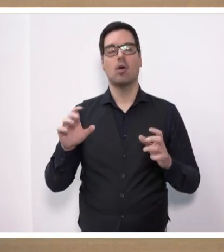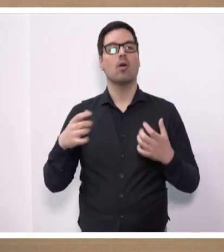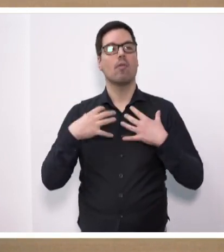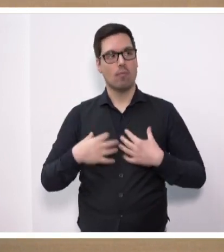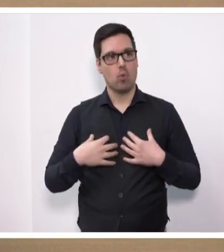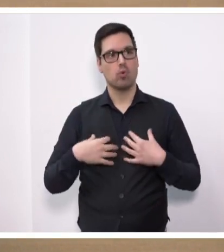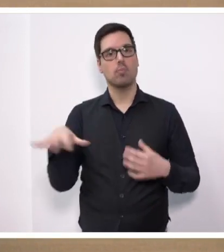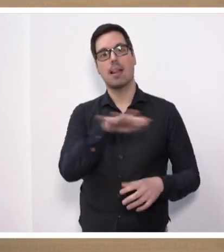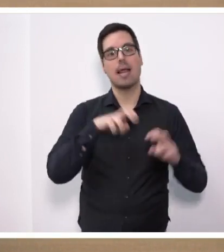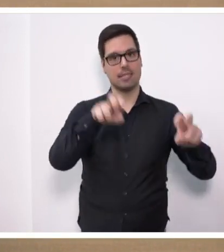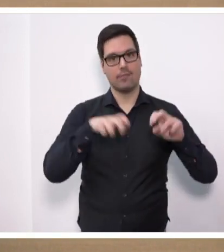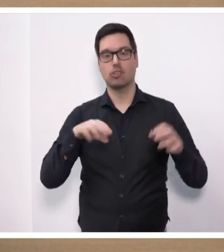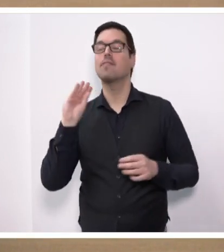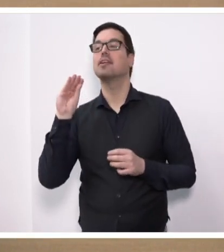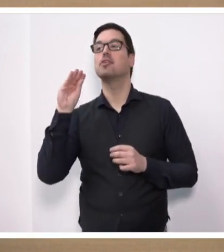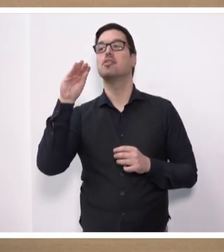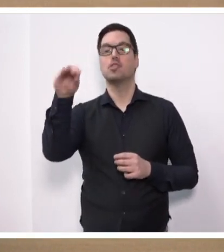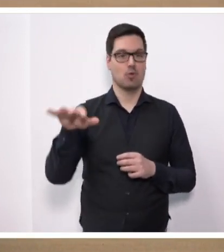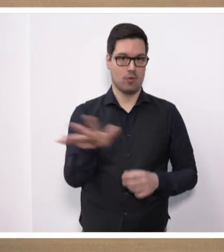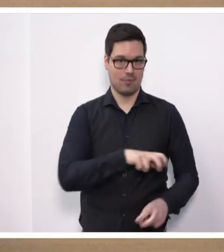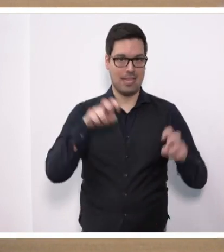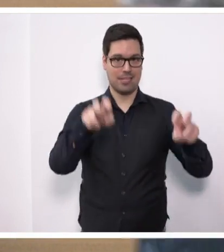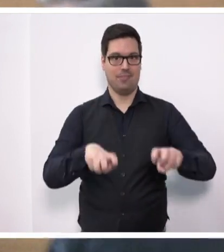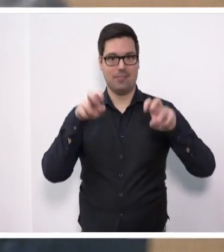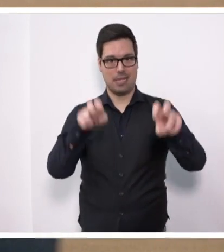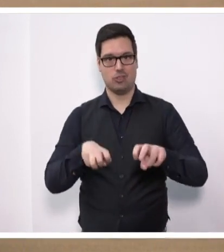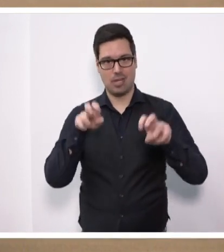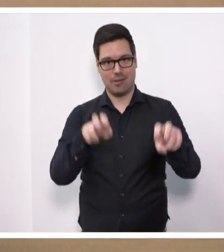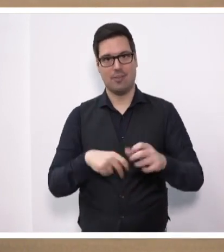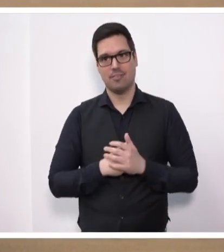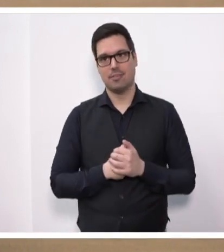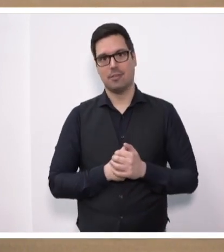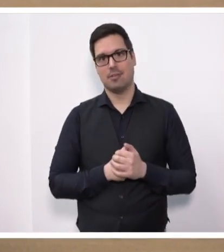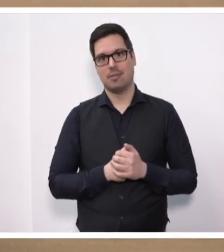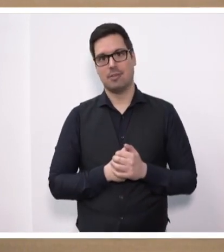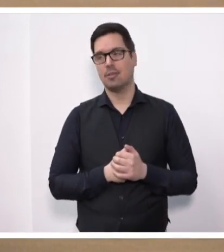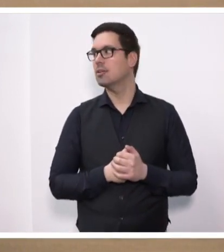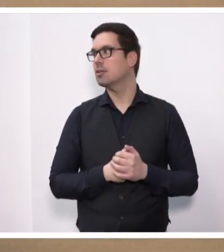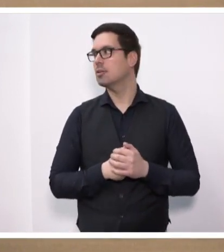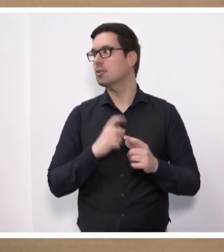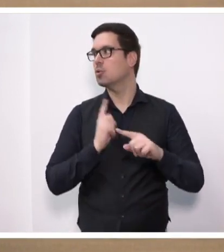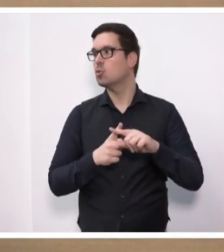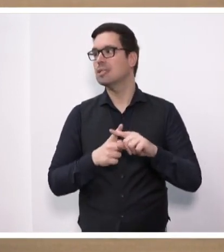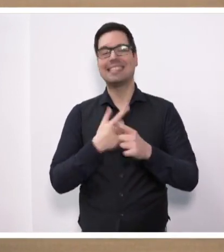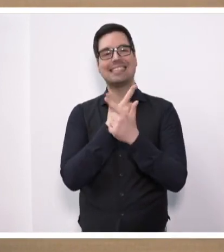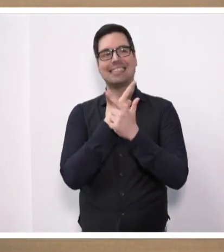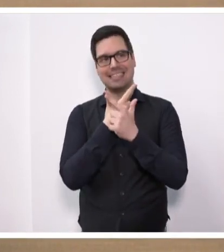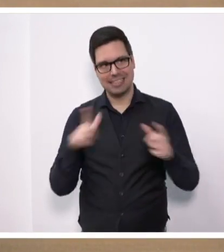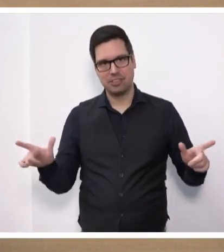Landwirtschaft und die Zukunft der Landwirtschaft. Und es geht hier nicht